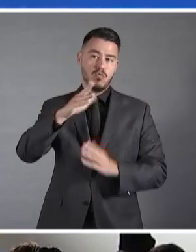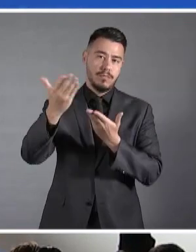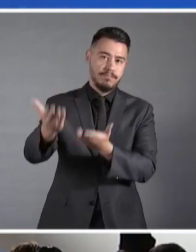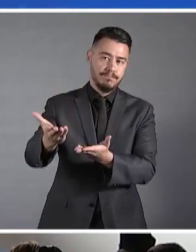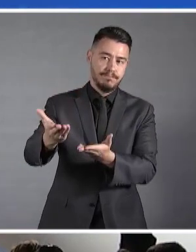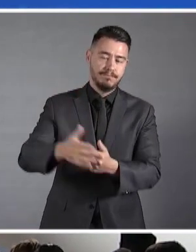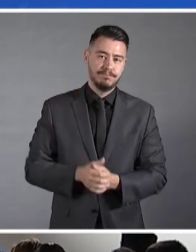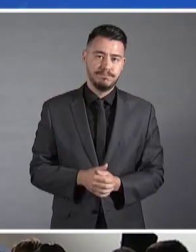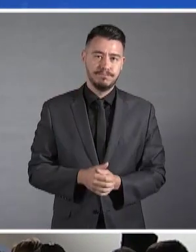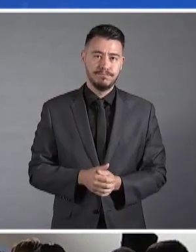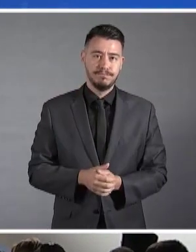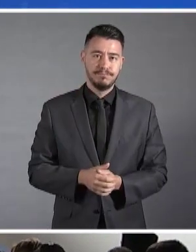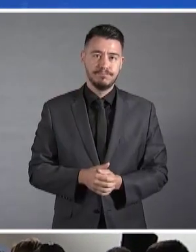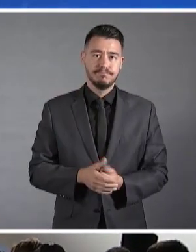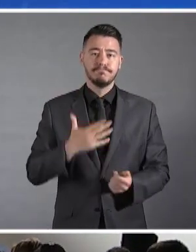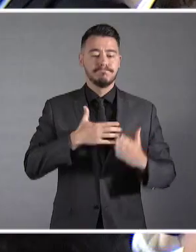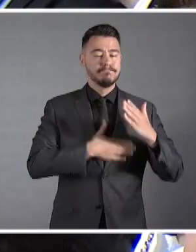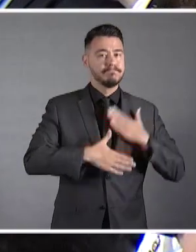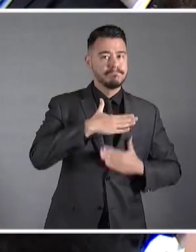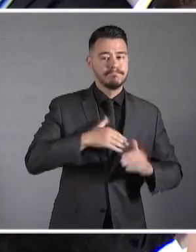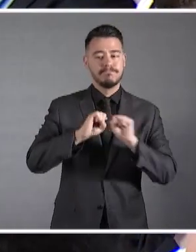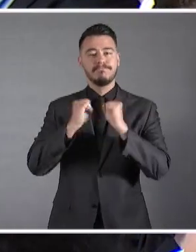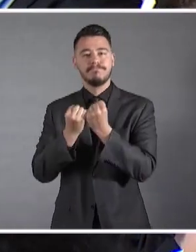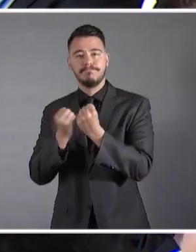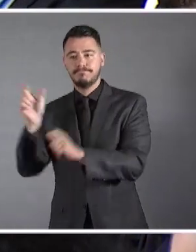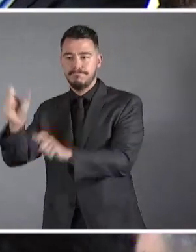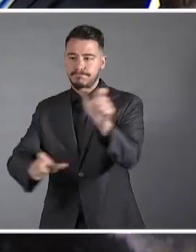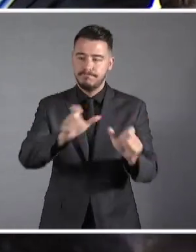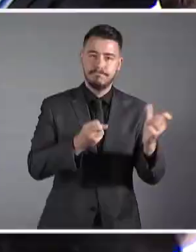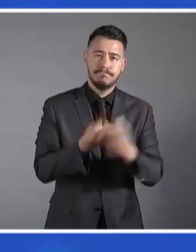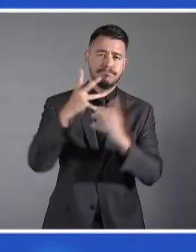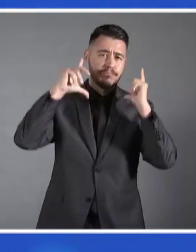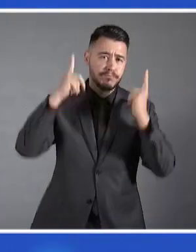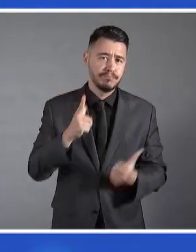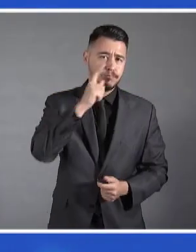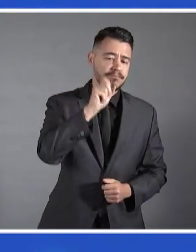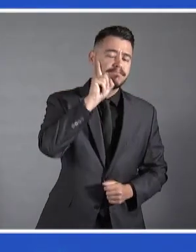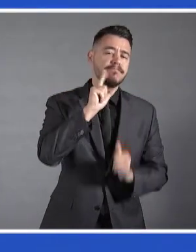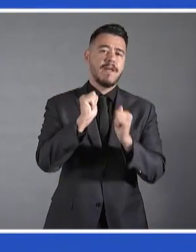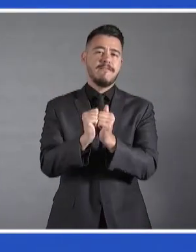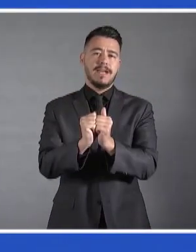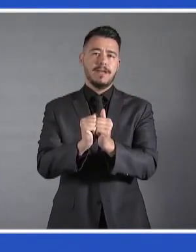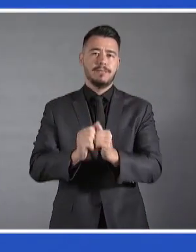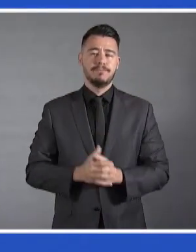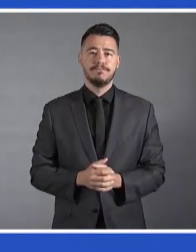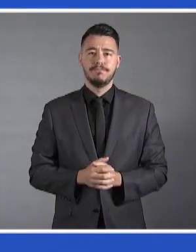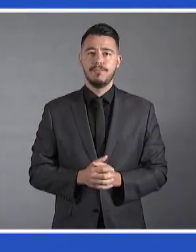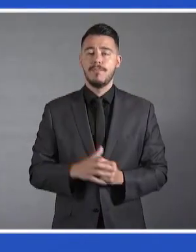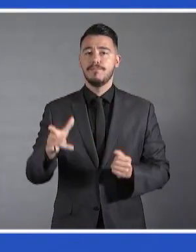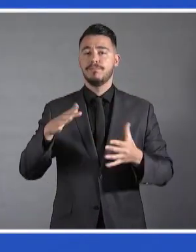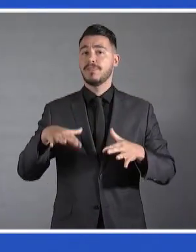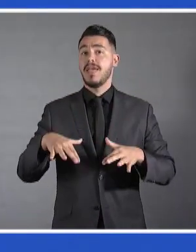αγαπητοί σύνεδροι, νεοδημοκράτησες, νεοδημοκράτες, φίλες και φίλοι, επιτρέψτε μου να ξεκινήσω με ένα